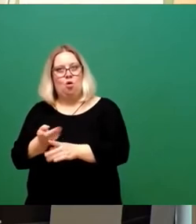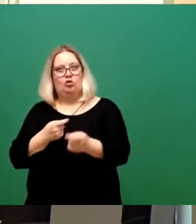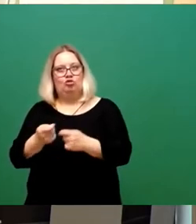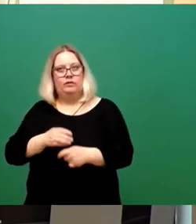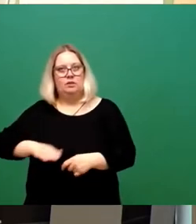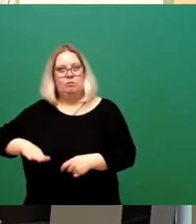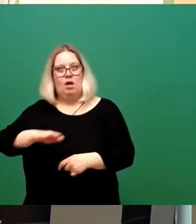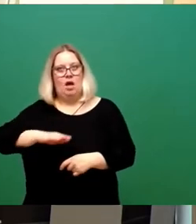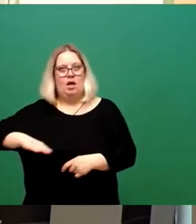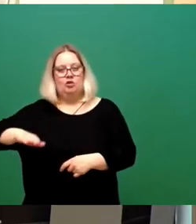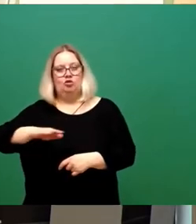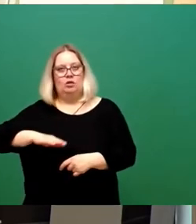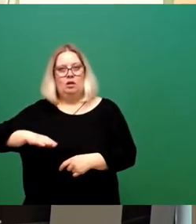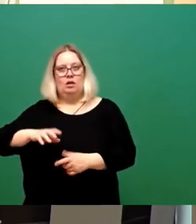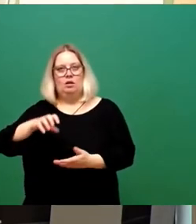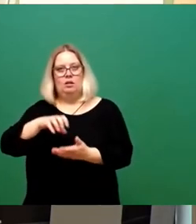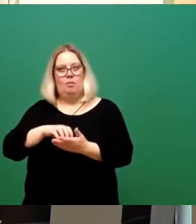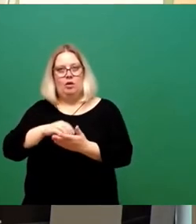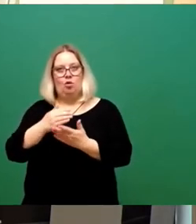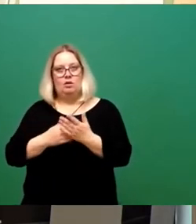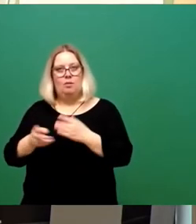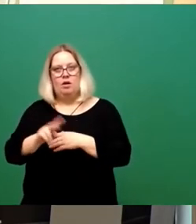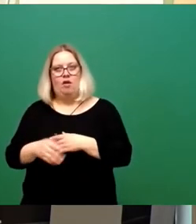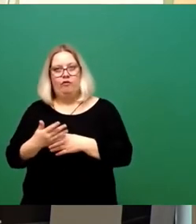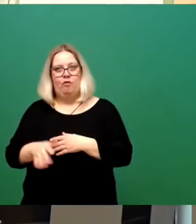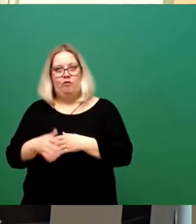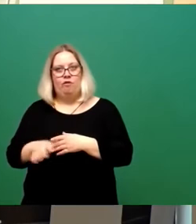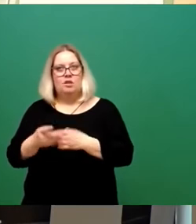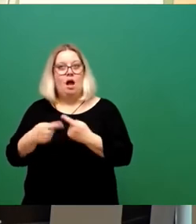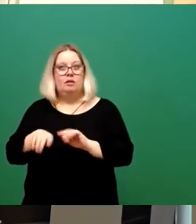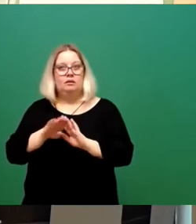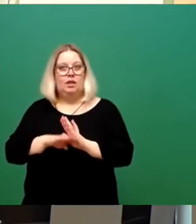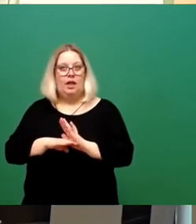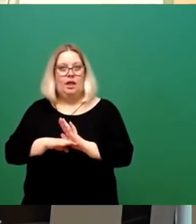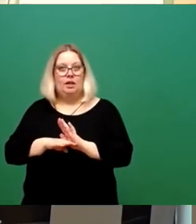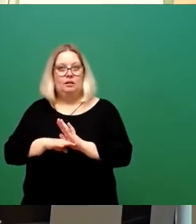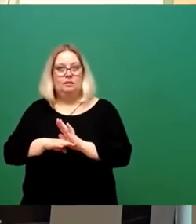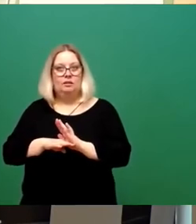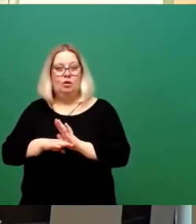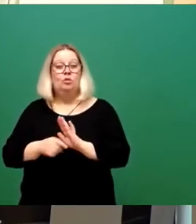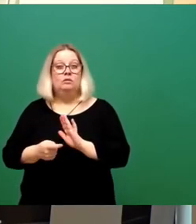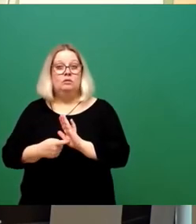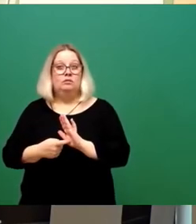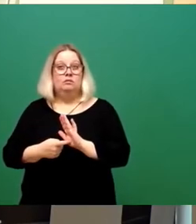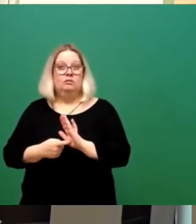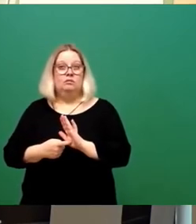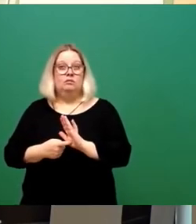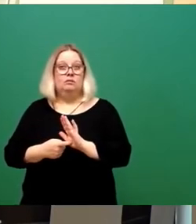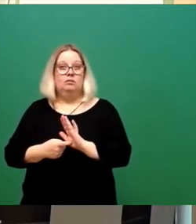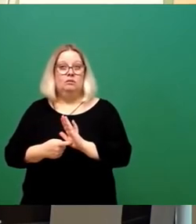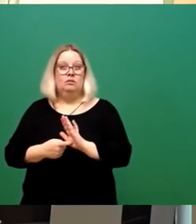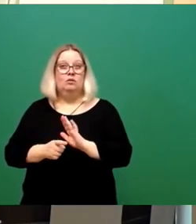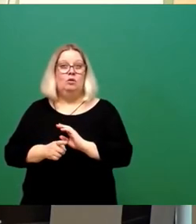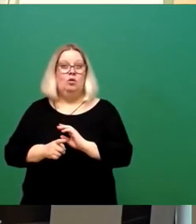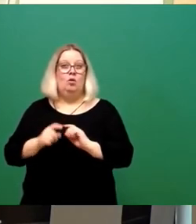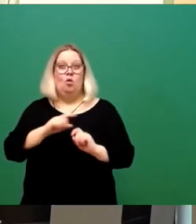Gemeindeordnung, nämlich dort im Paragraf 55, anders geregelt. Dort steht nämlich, dass der Oberbürgermeister